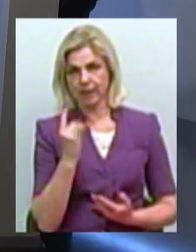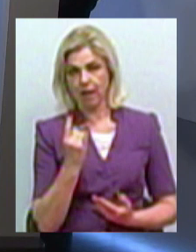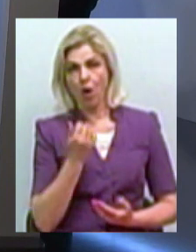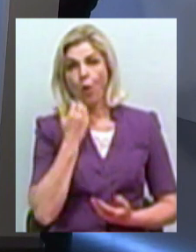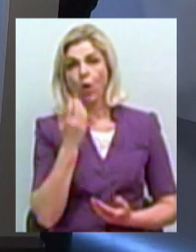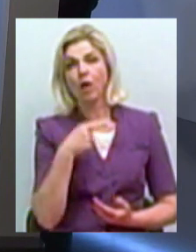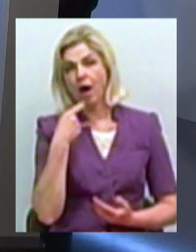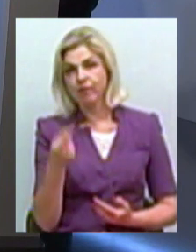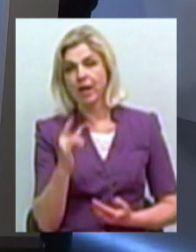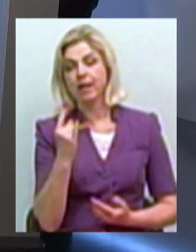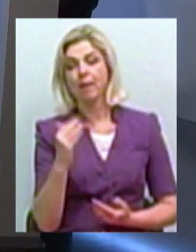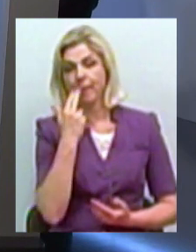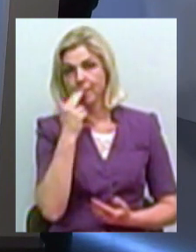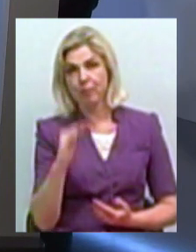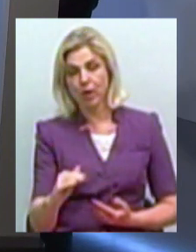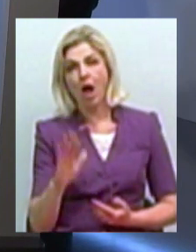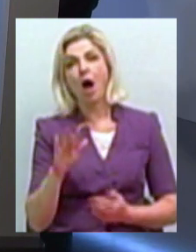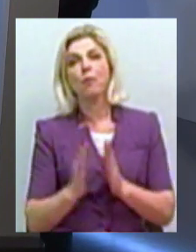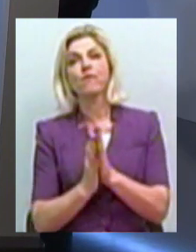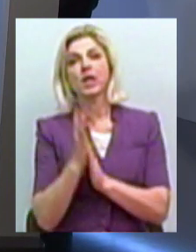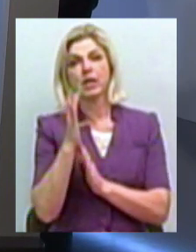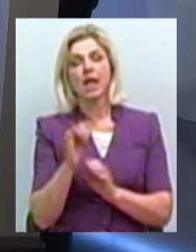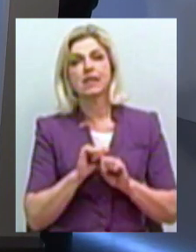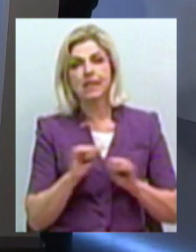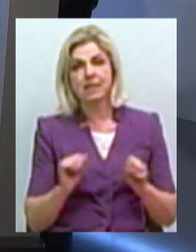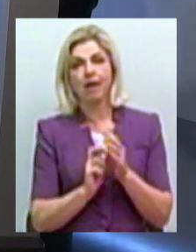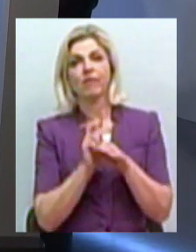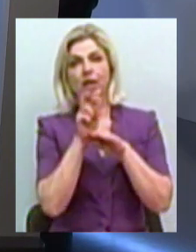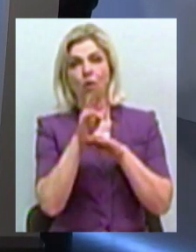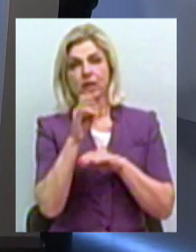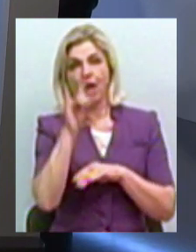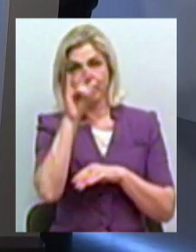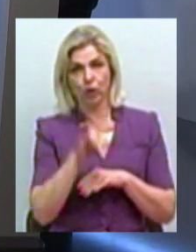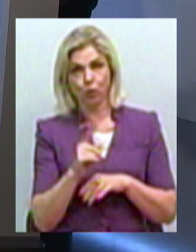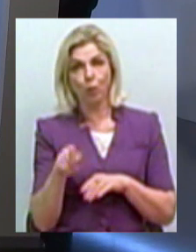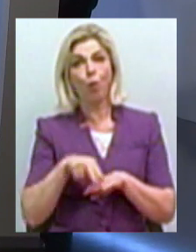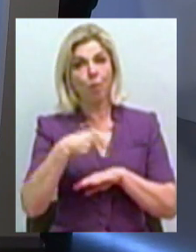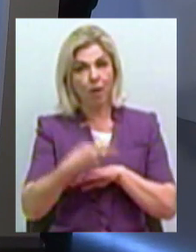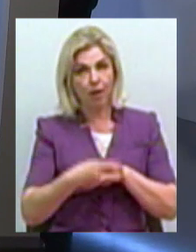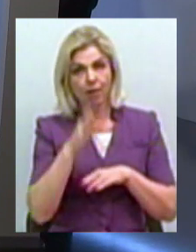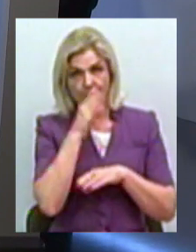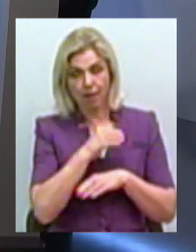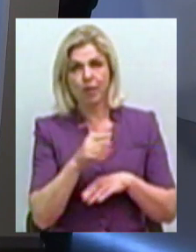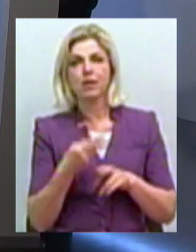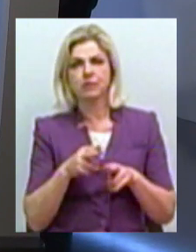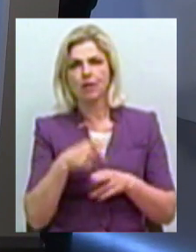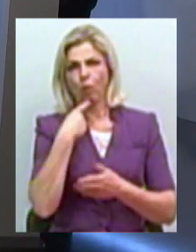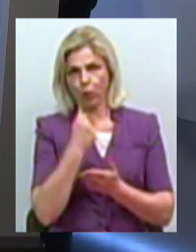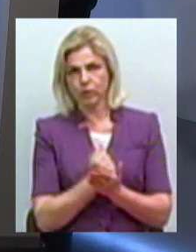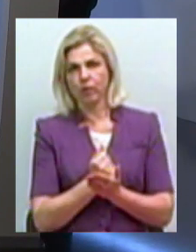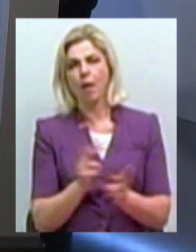кажемо маленькій дитині, а потім вже великій, не можна лізти на вікно, тому що ти впадеш, то це має бути остаточне